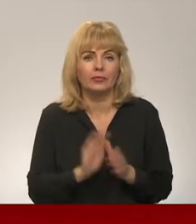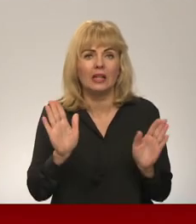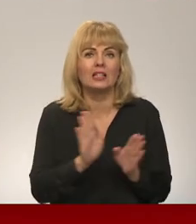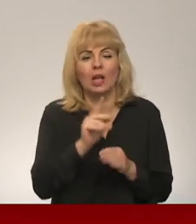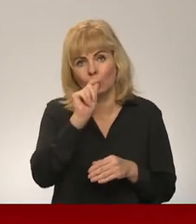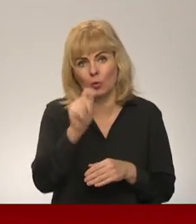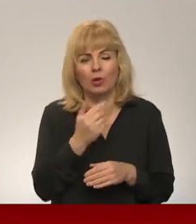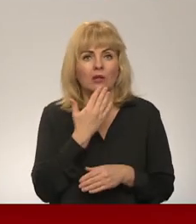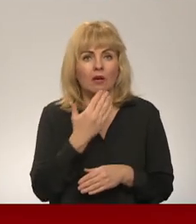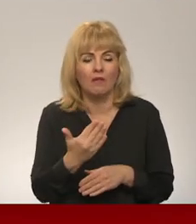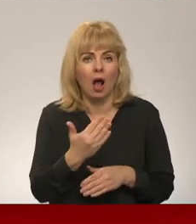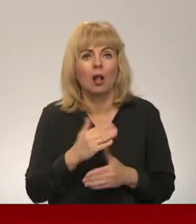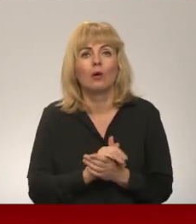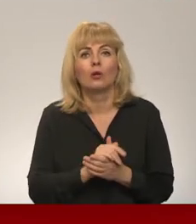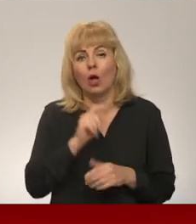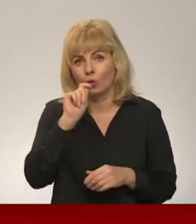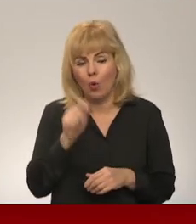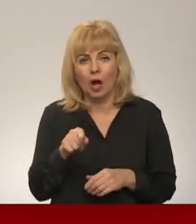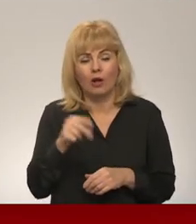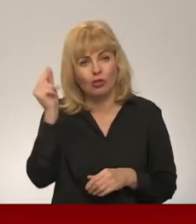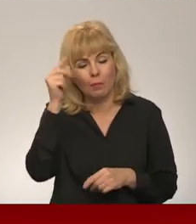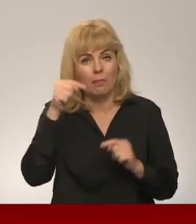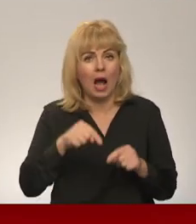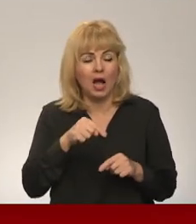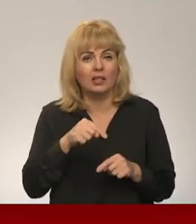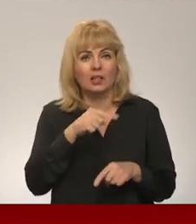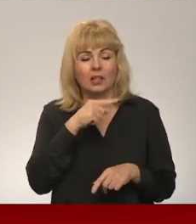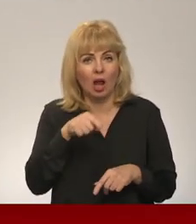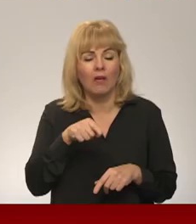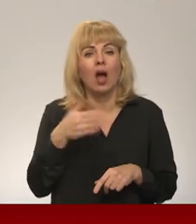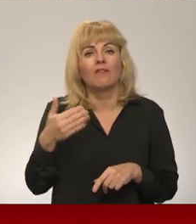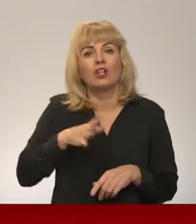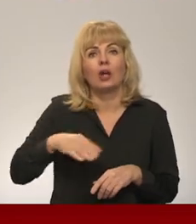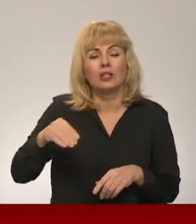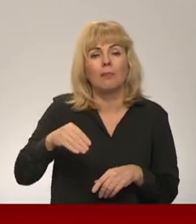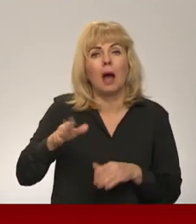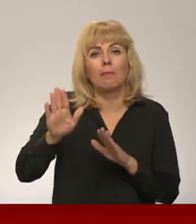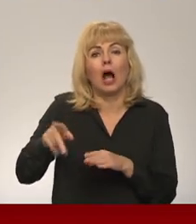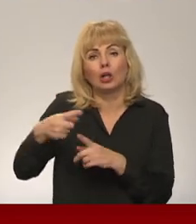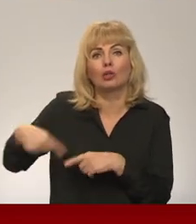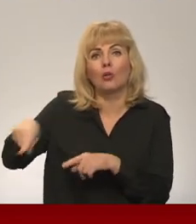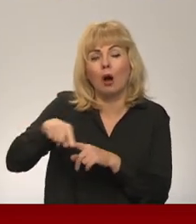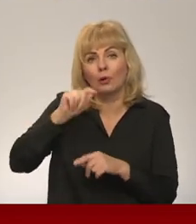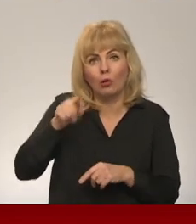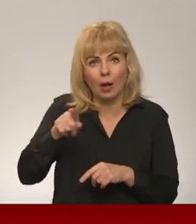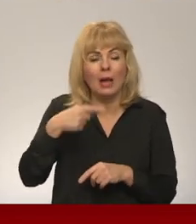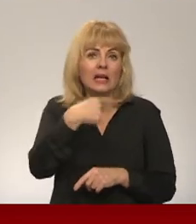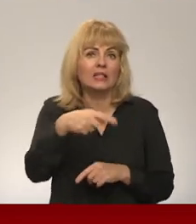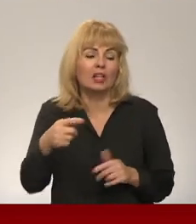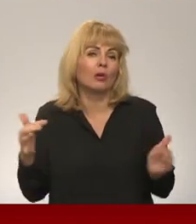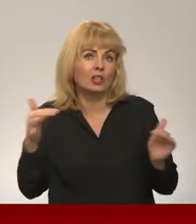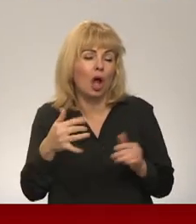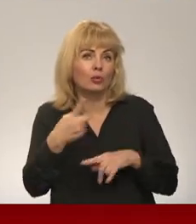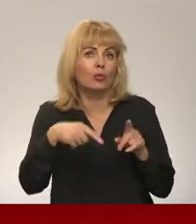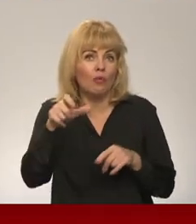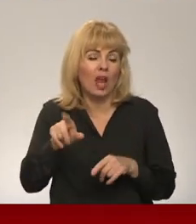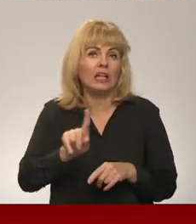Dīvņons ir no Ukraiņas, bet studē Rīgā. Viņa ģimene palikusi ļībības apgabalā. Arī vairākiem citiem sanākušajiem tovinieki ir Ukrainā.